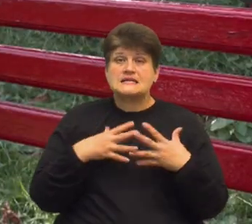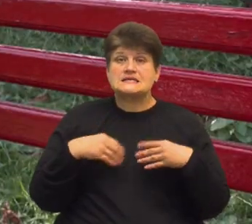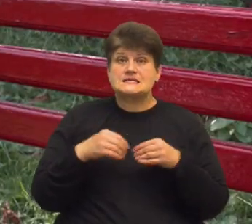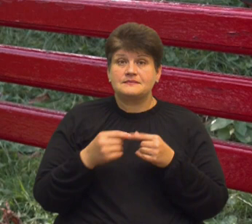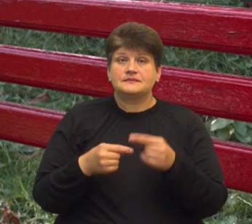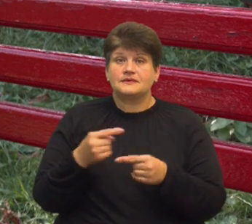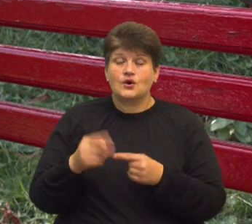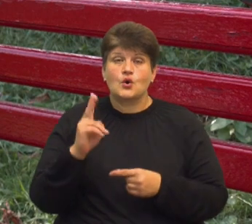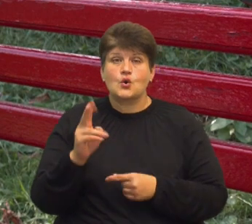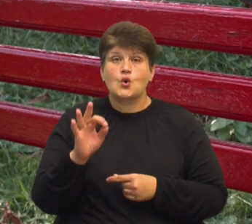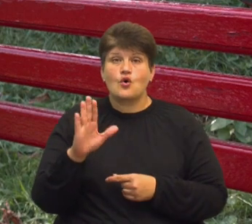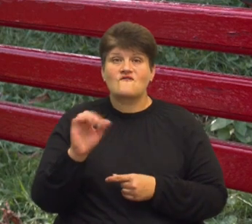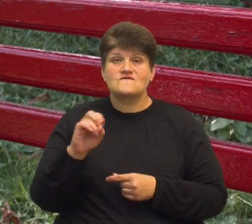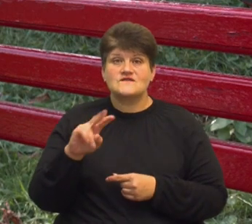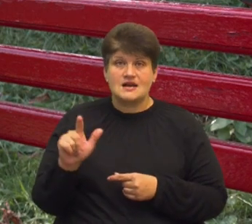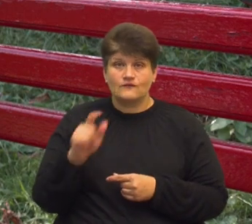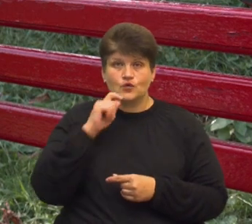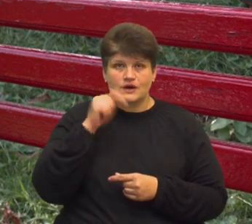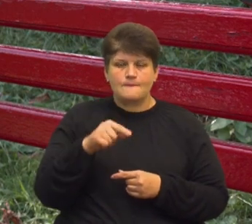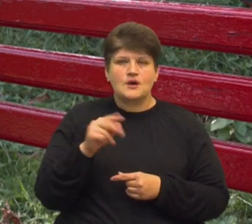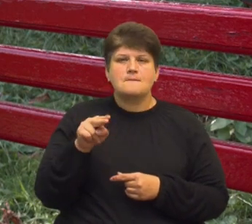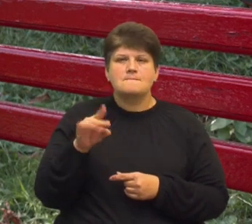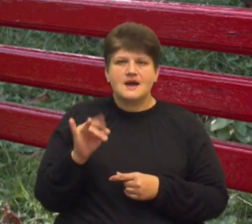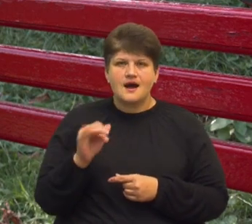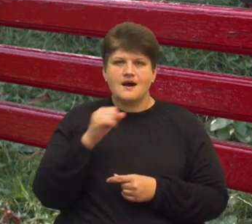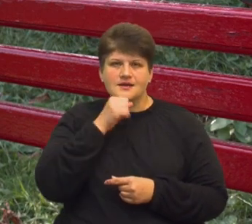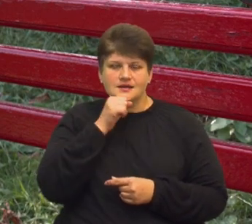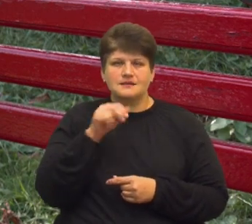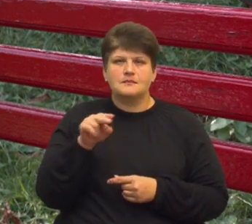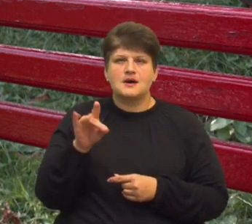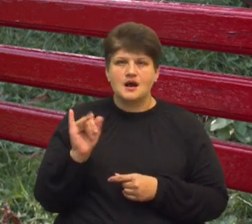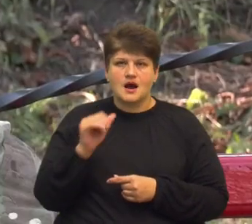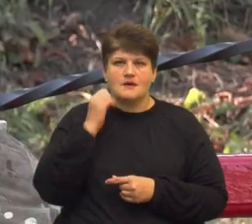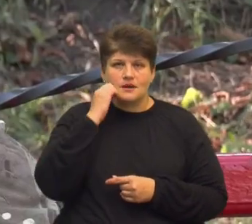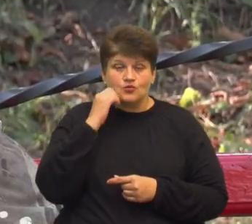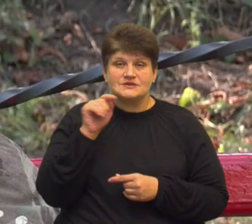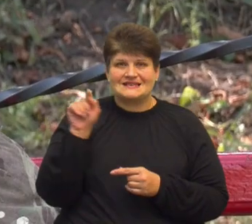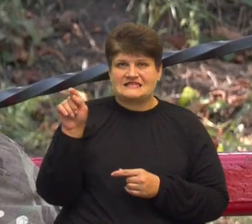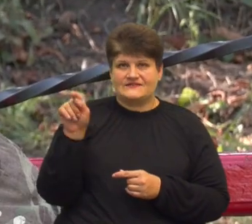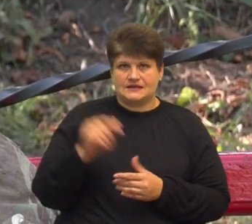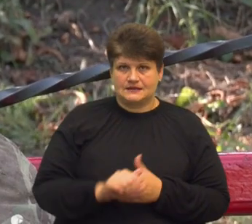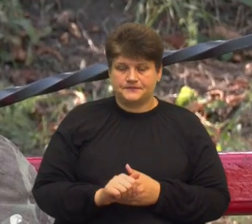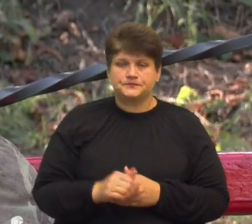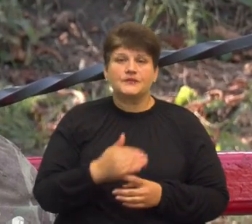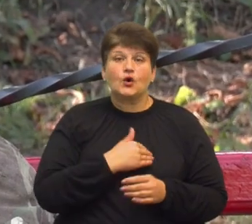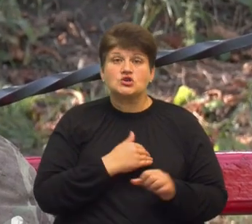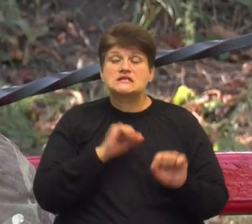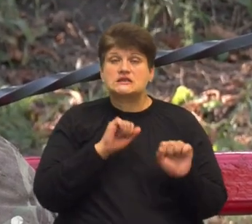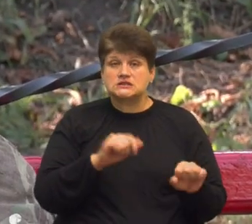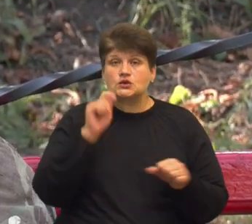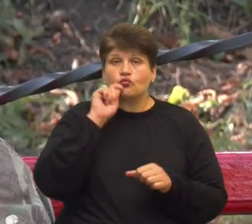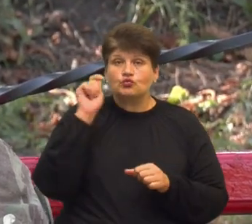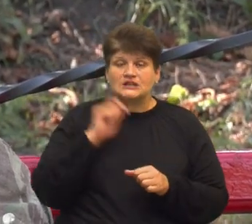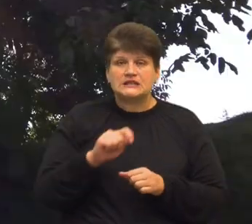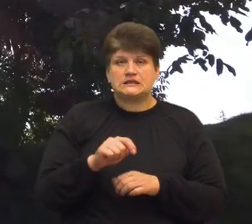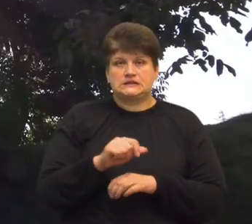міста Коваль в Україні. У її прадід та прабабуся походять звідти. Хоче захищати Україну напередовій,